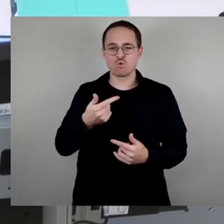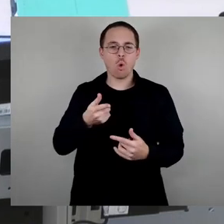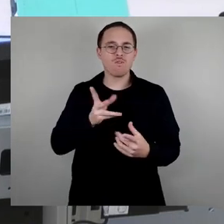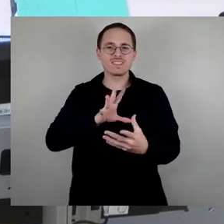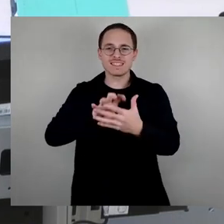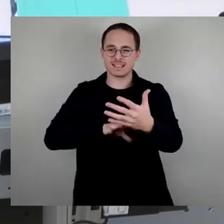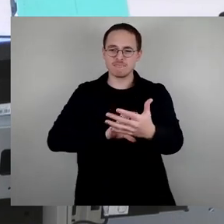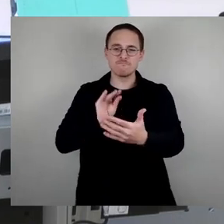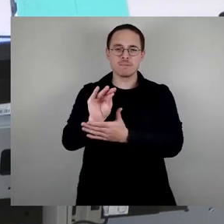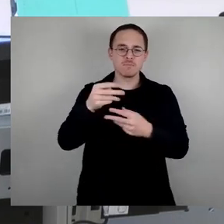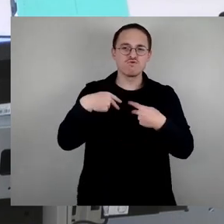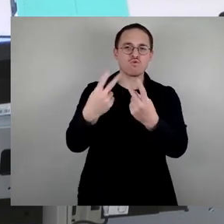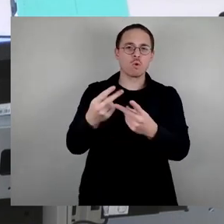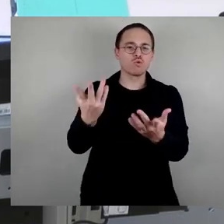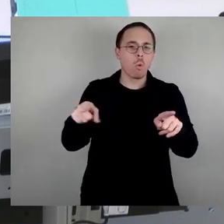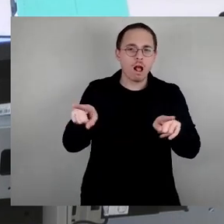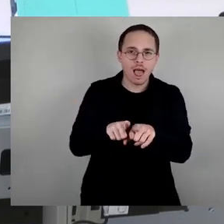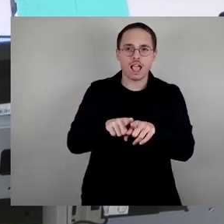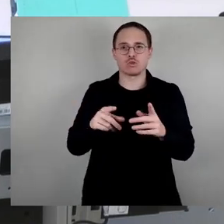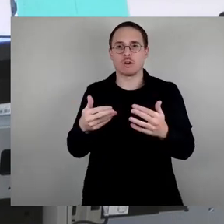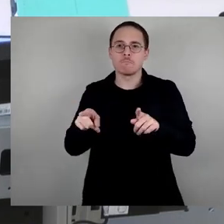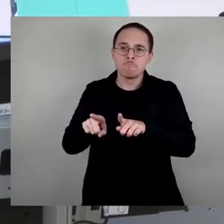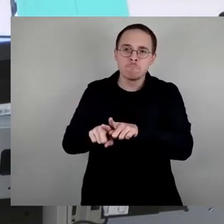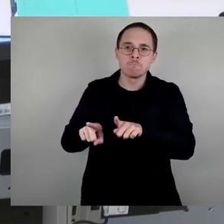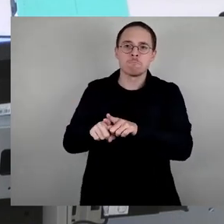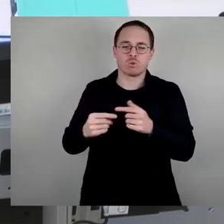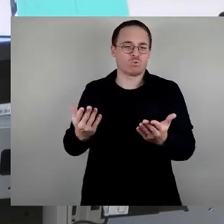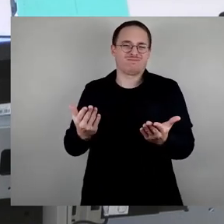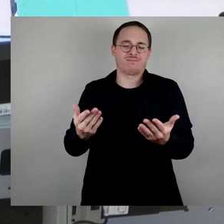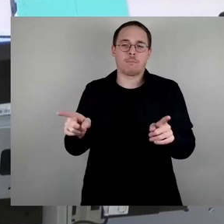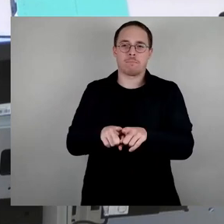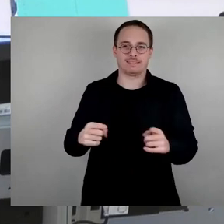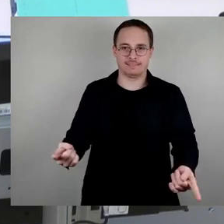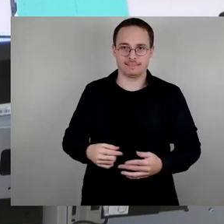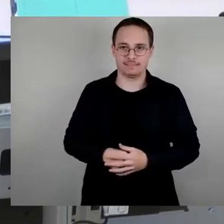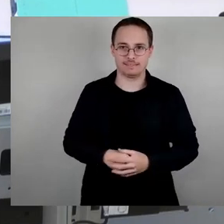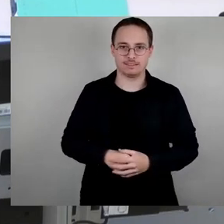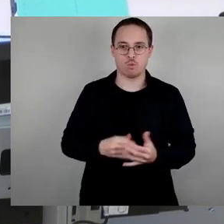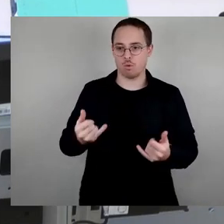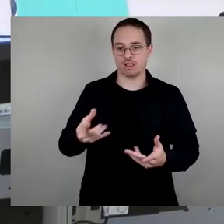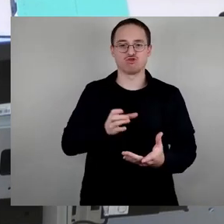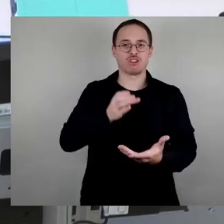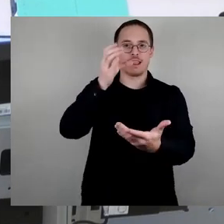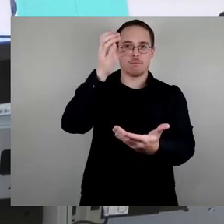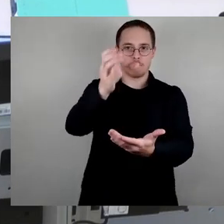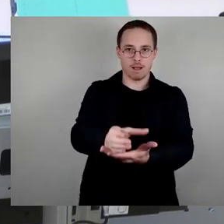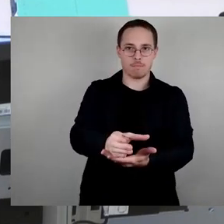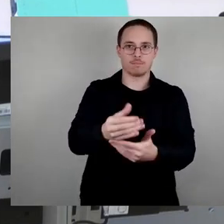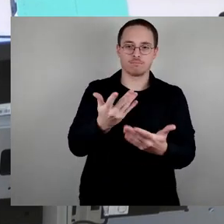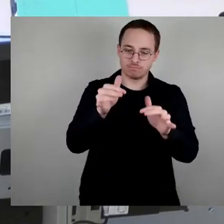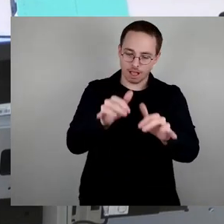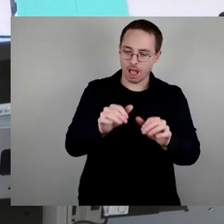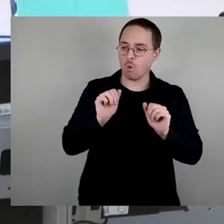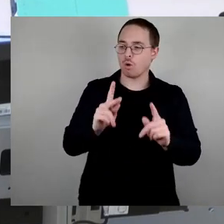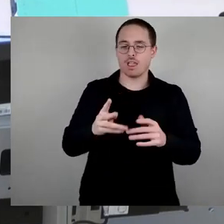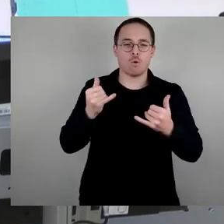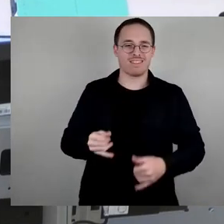oder ähnlich anzubringen. Sie steht auf dieser Stele, das hatte ich vorher zitiert, und jetzt diesen Sandstein mit einem Steinmetz wieder herrichten